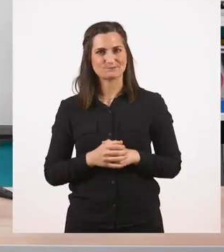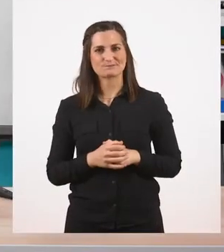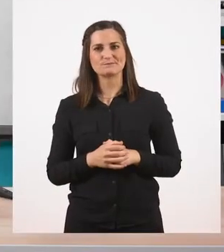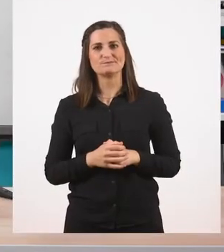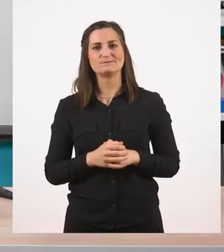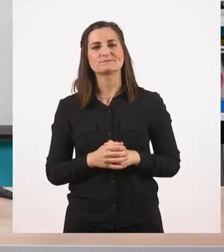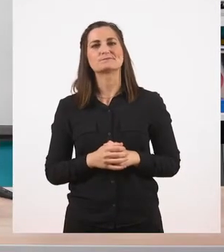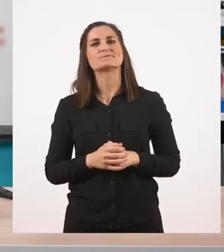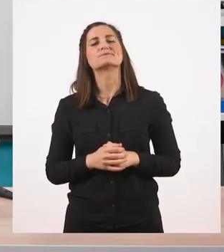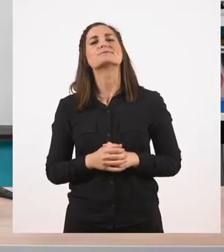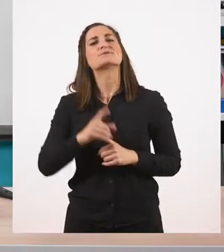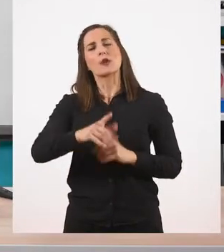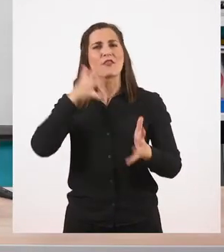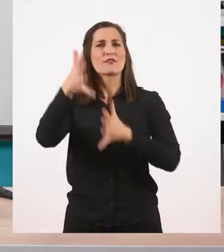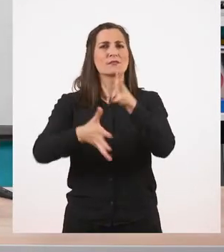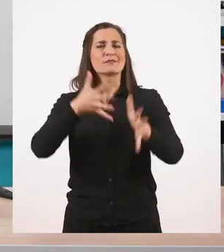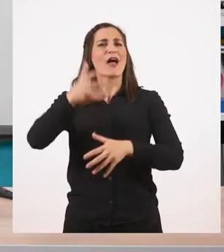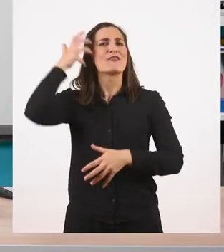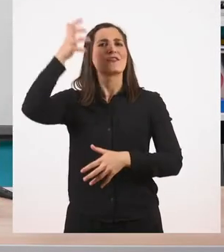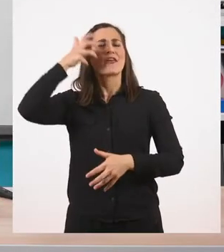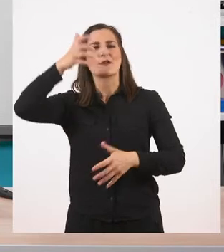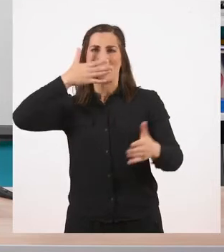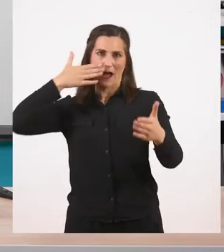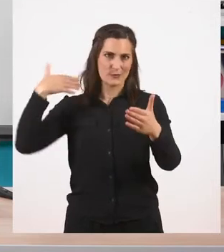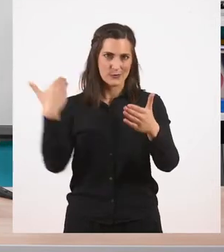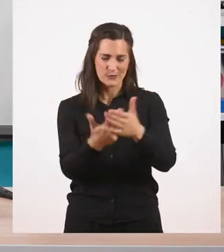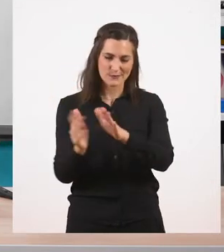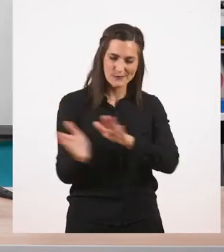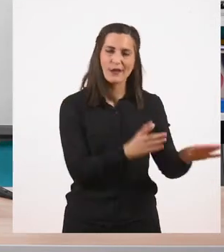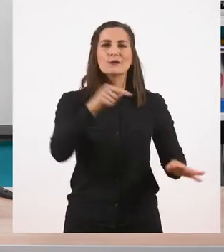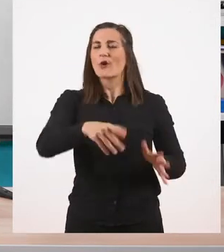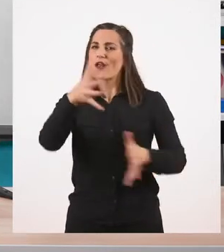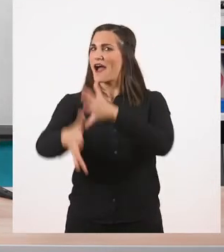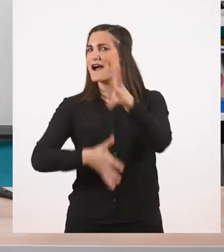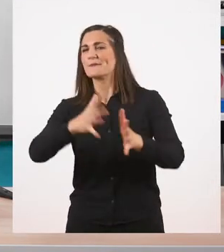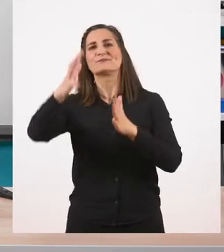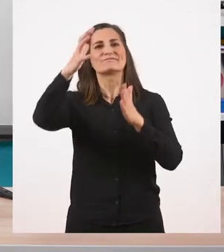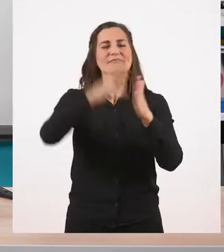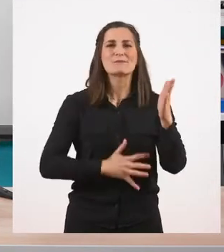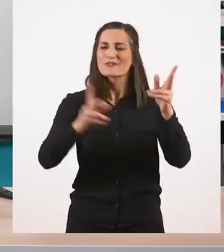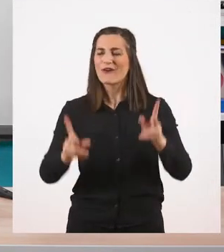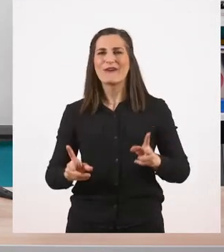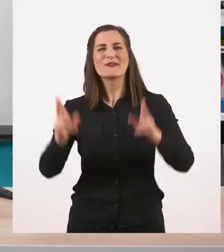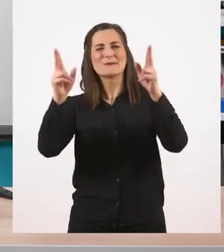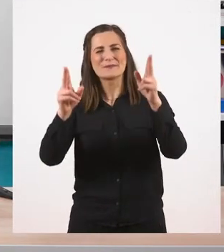Τώρα που σας είπα όλα αυτά τα θεωρητικά, πάμε να ακούσουμε ένα κείμενο, ένα απόσπασμα, όπως σας είπα από την αρχή,